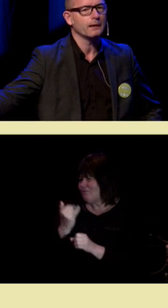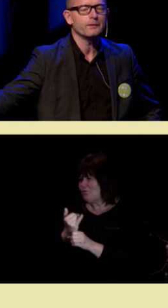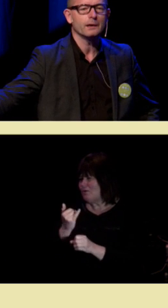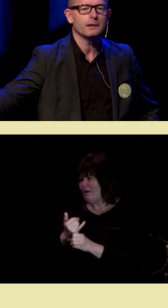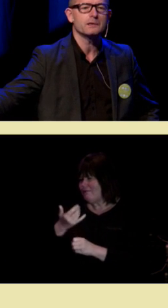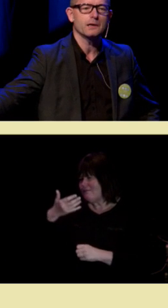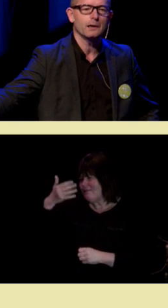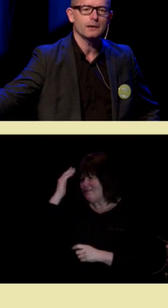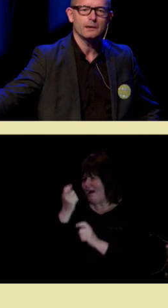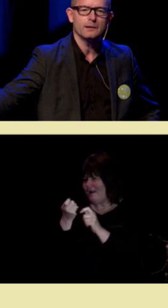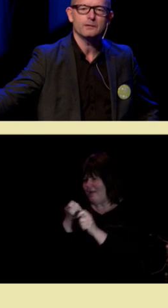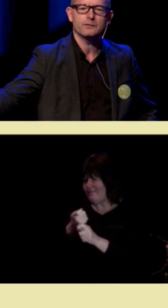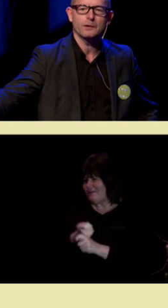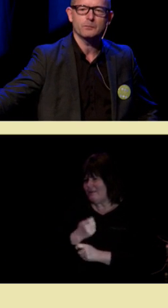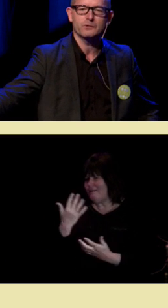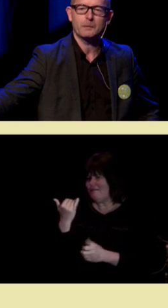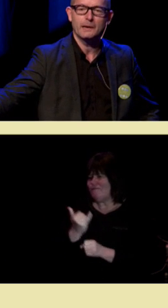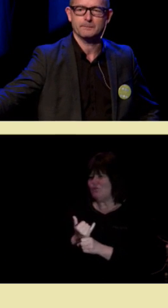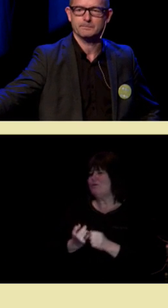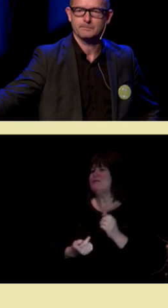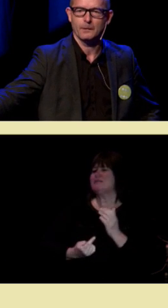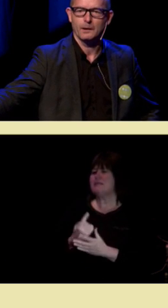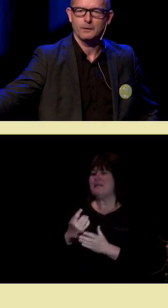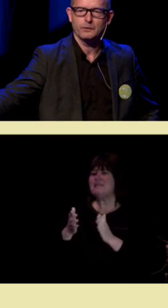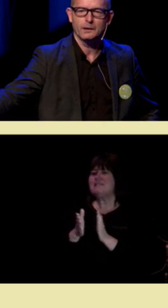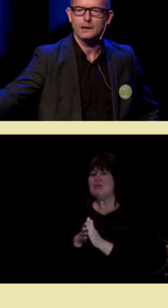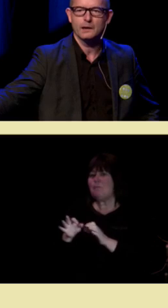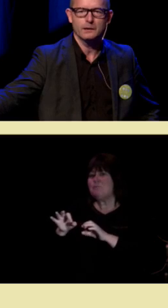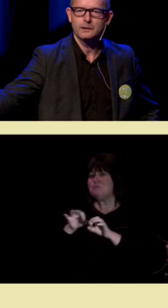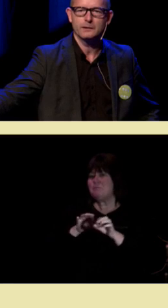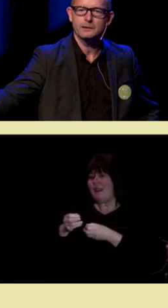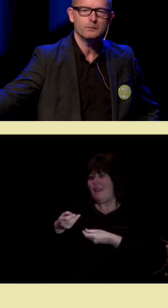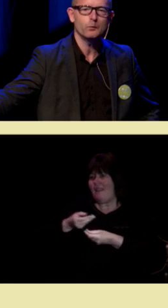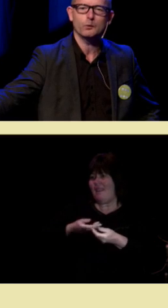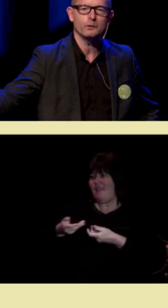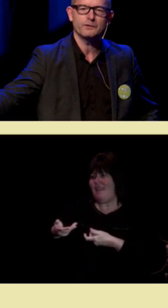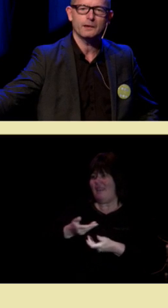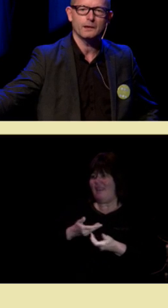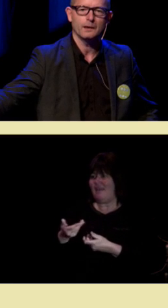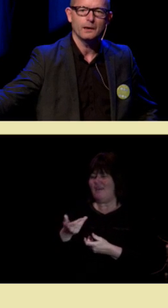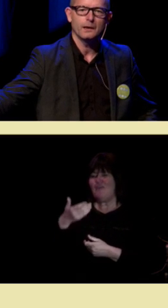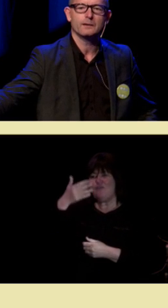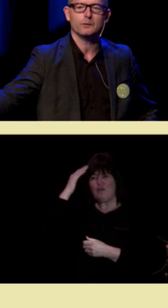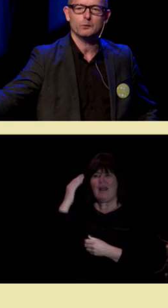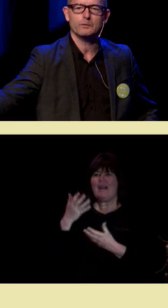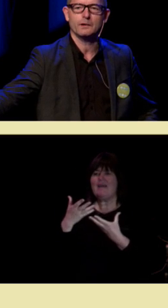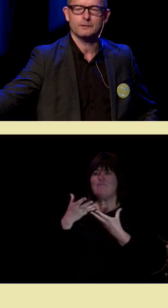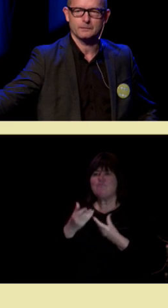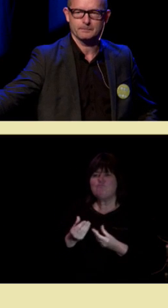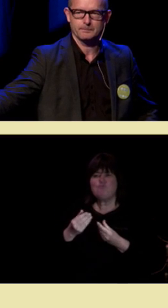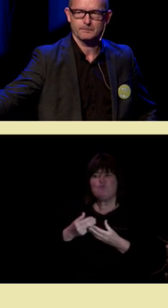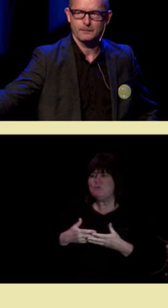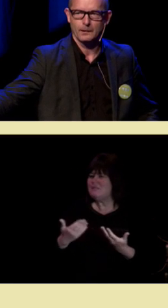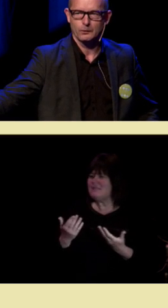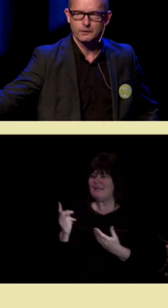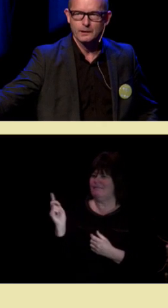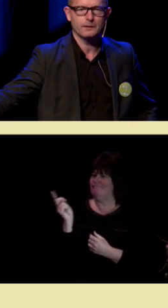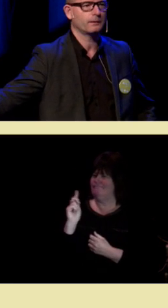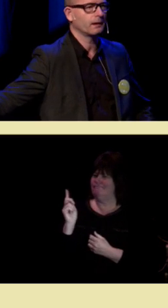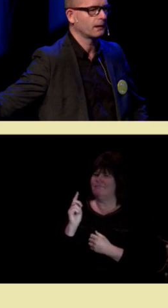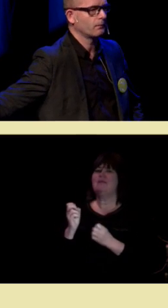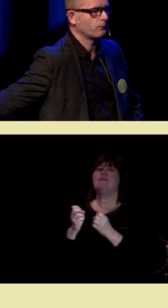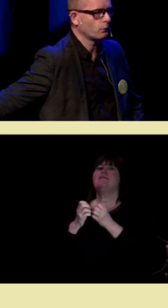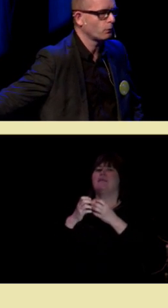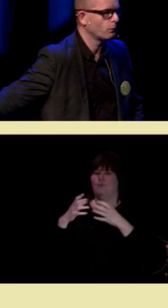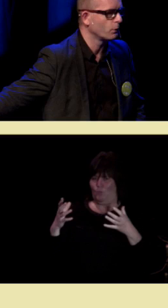hjerneendringen skjer i samspill. Fordi hjerner, de modnes ikke, de utvikles. Og det